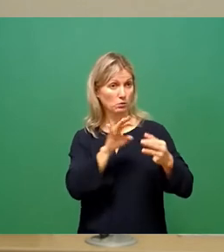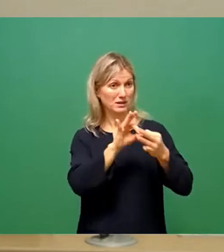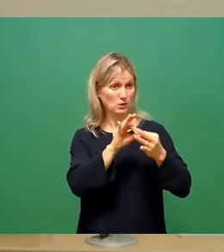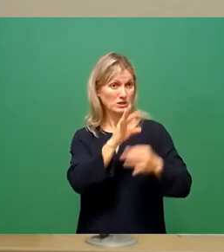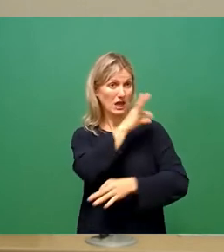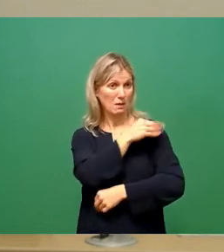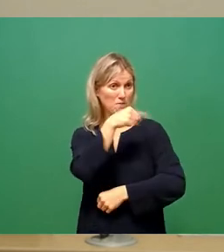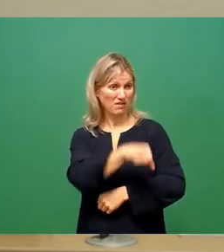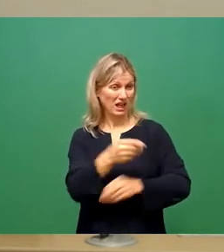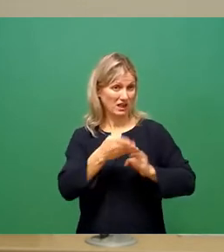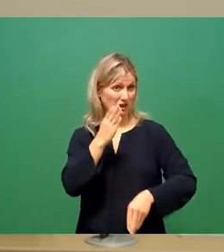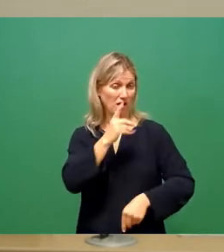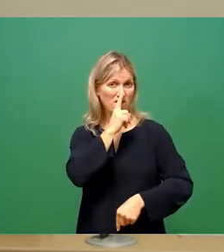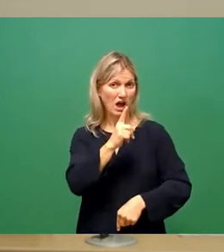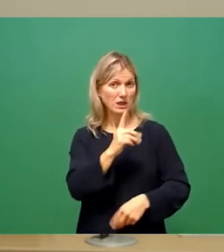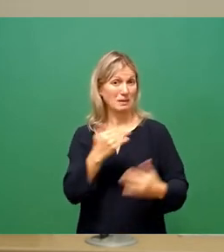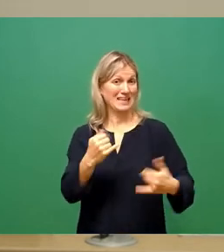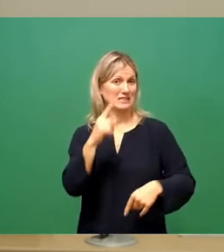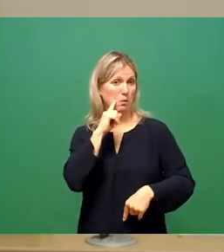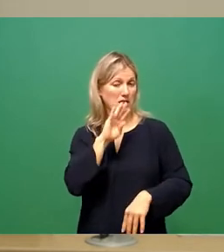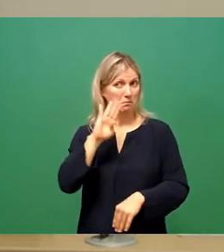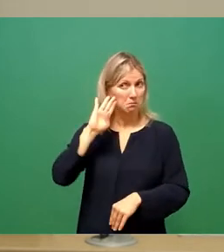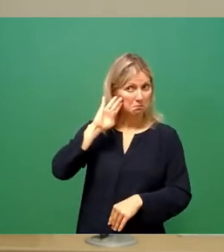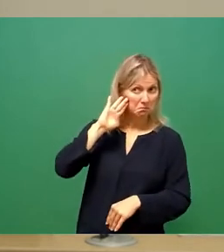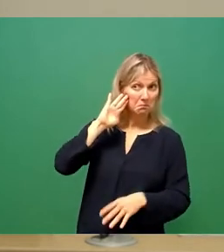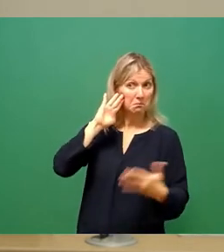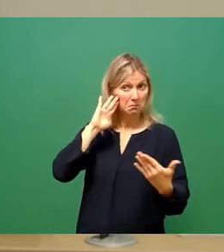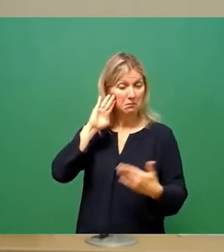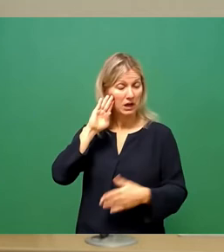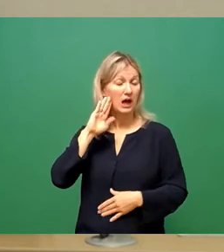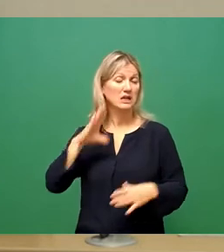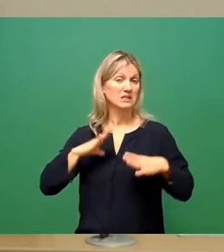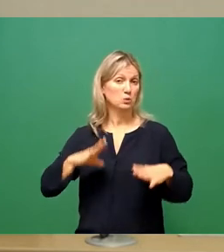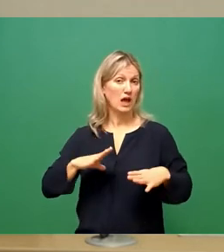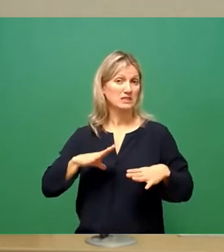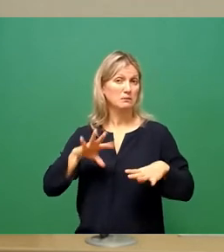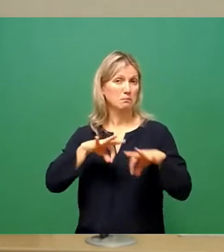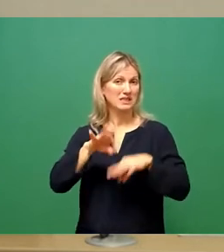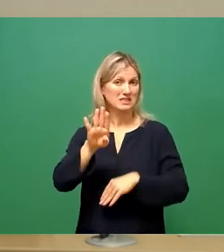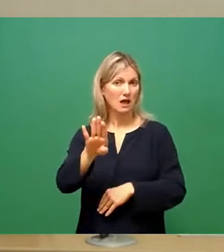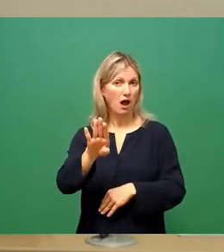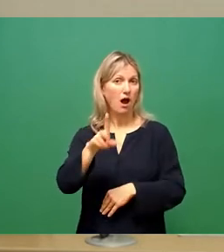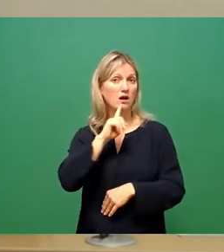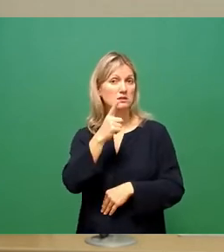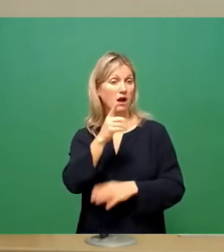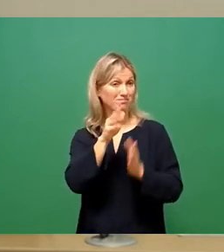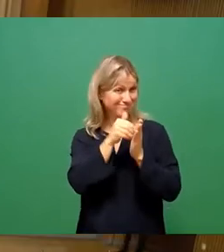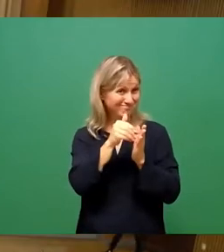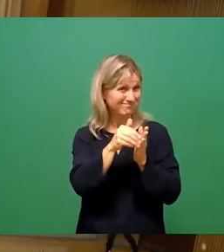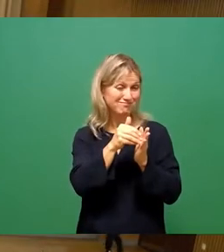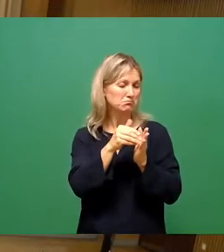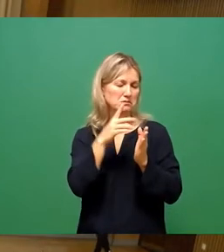Aktuell verdichten sich ja die Hinweise, dass der Gesundheitsminister sich gegen die Fortschreibung ausspricht.